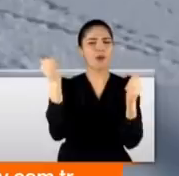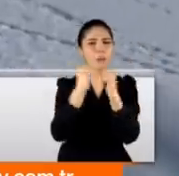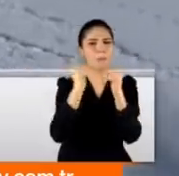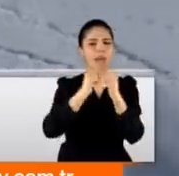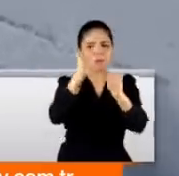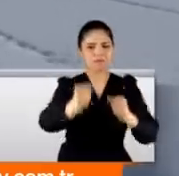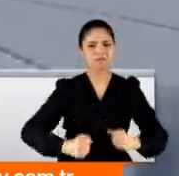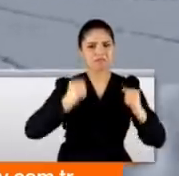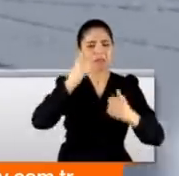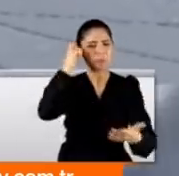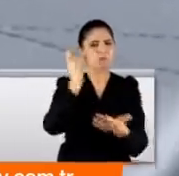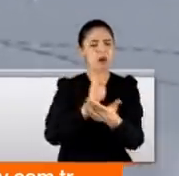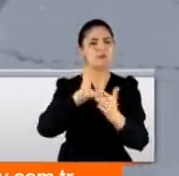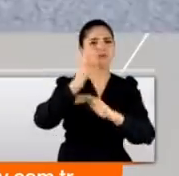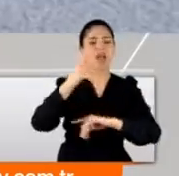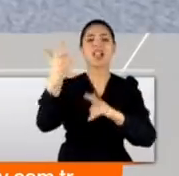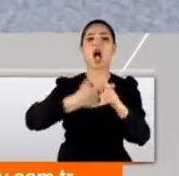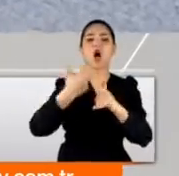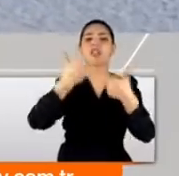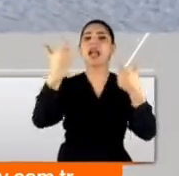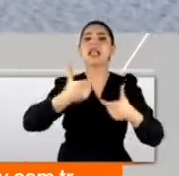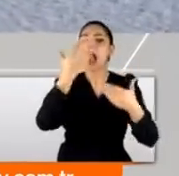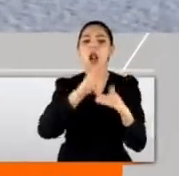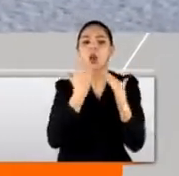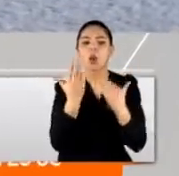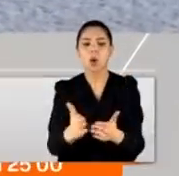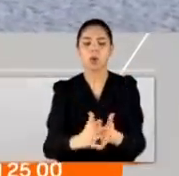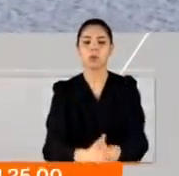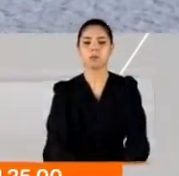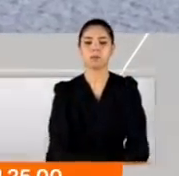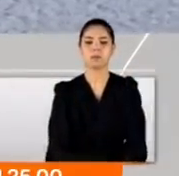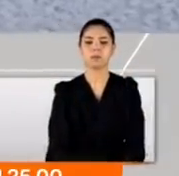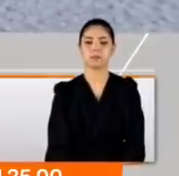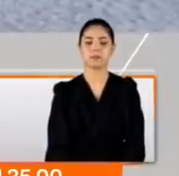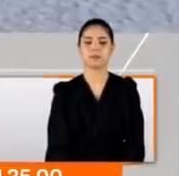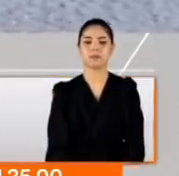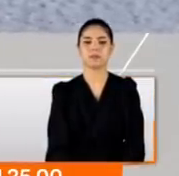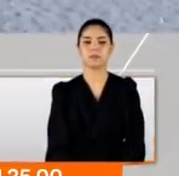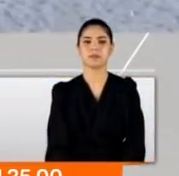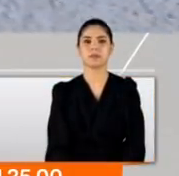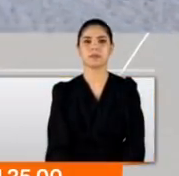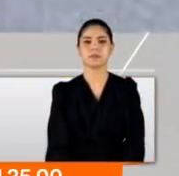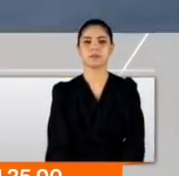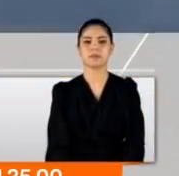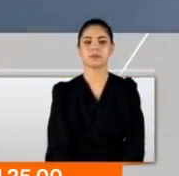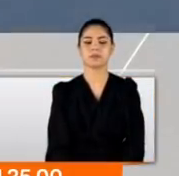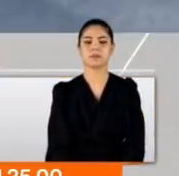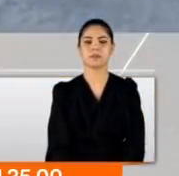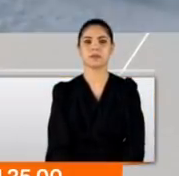başvuru yapıldı. Otellerde yer kalmadı. Geçen yılın üzerinde de bir ilgi ve katılımcı söz konusu.